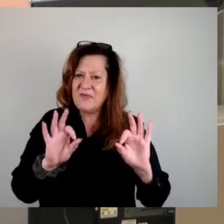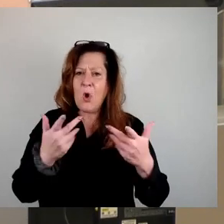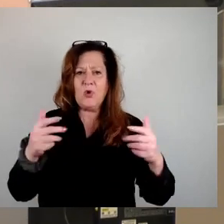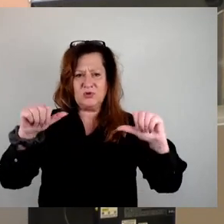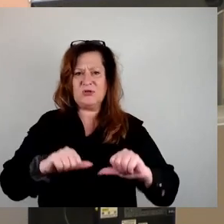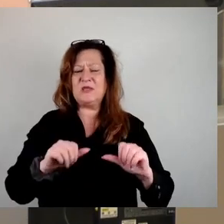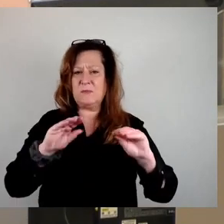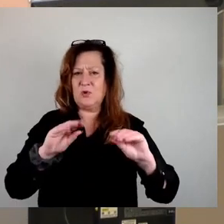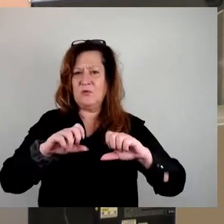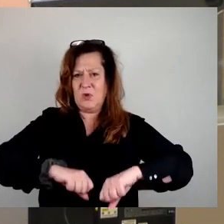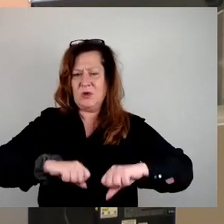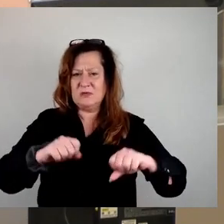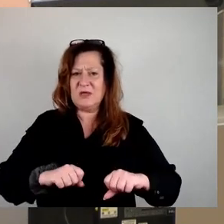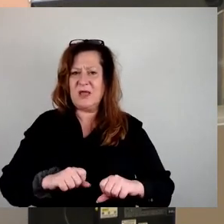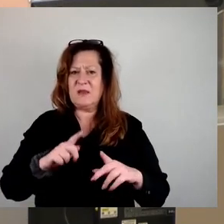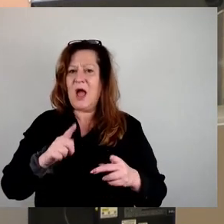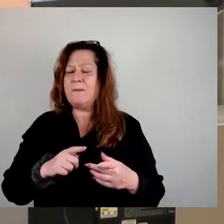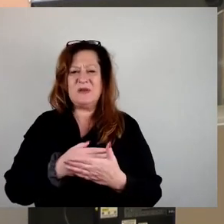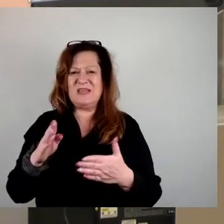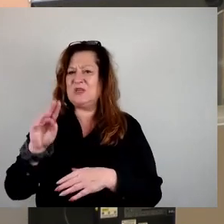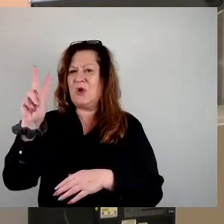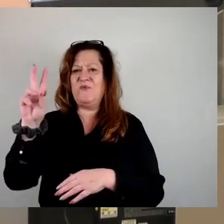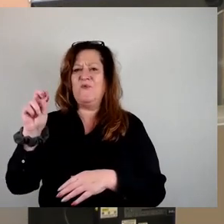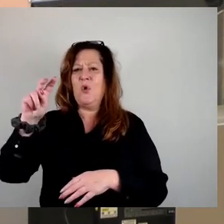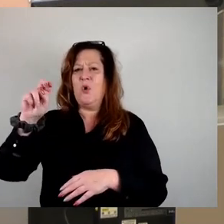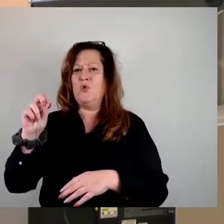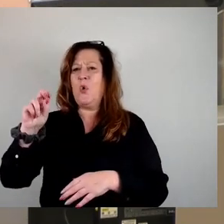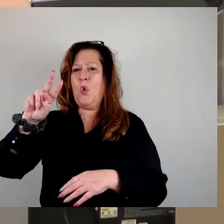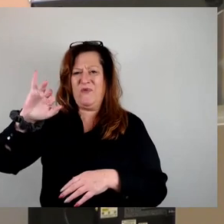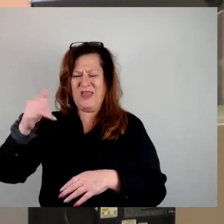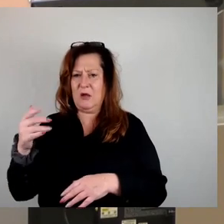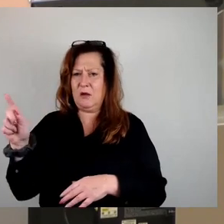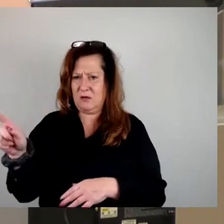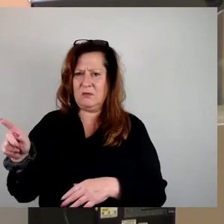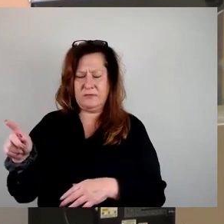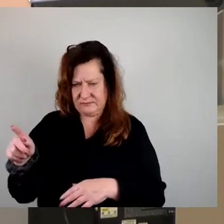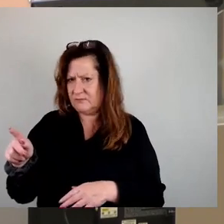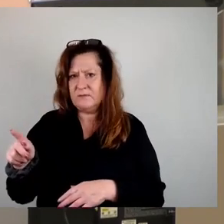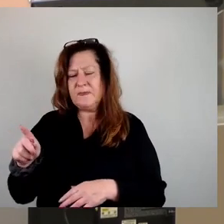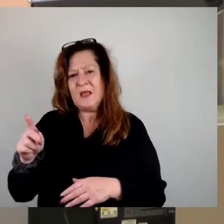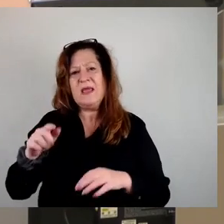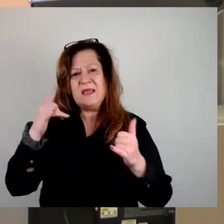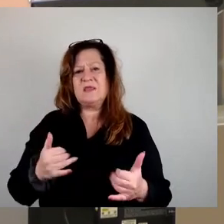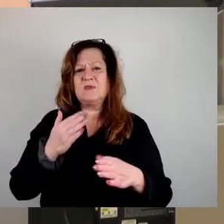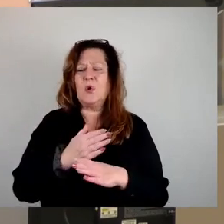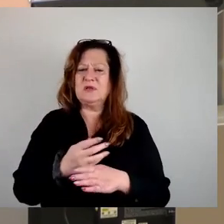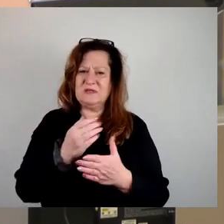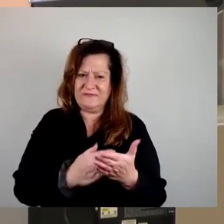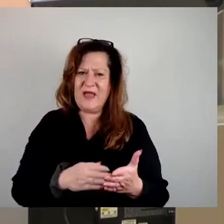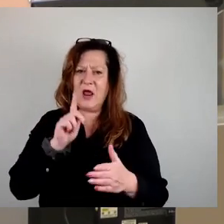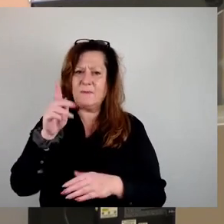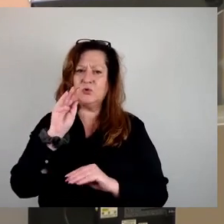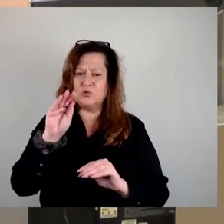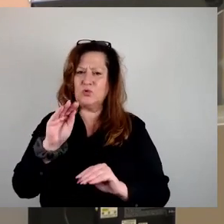verschwindet immerhin nicht im Nirvana. Wir bauen uns mit der WED ein Unternehmen, das künftig einen ordentlichen Wert hat. Sollte man dann in zukünftigen Jahren wieder an